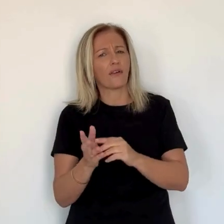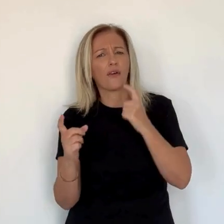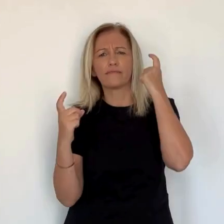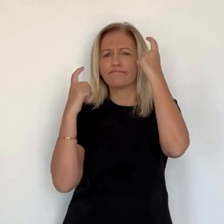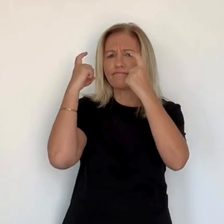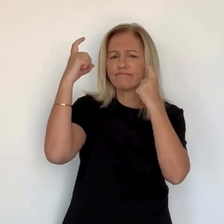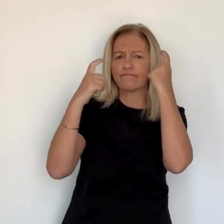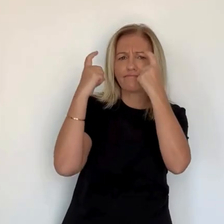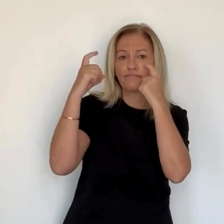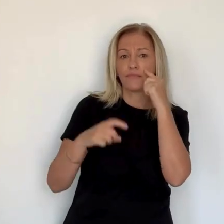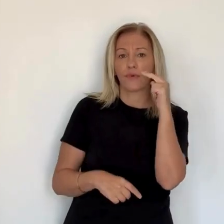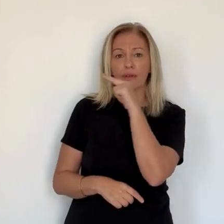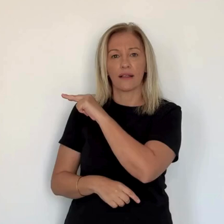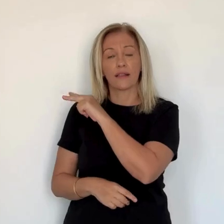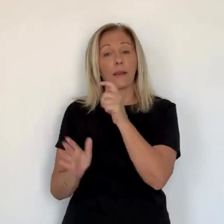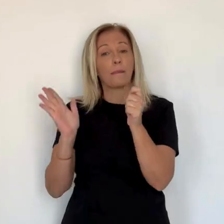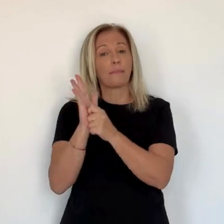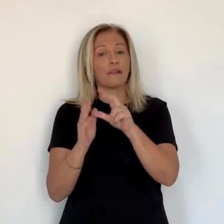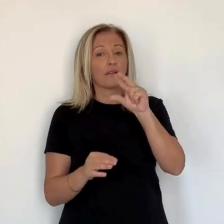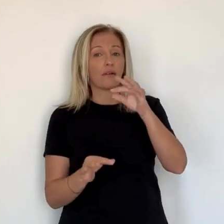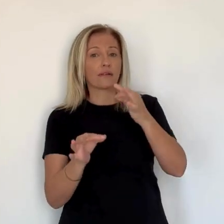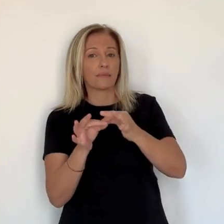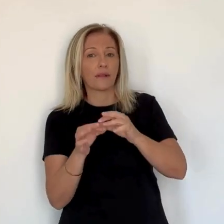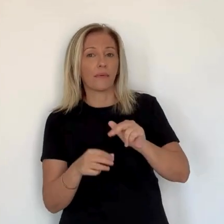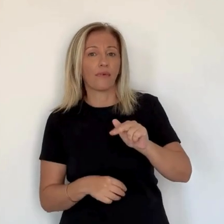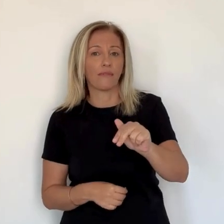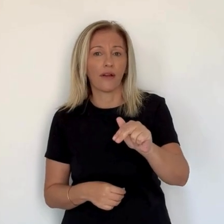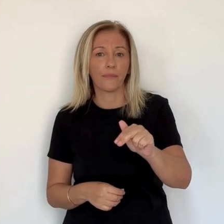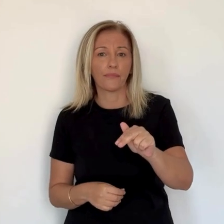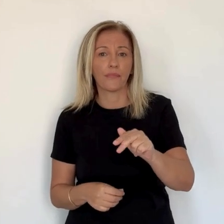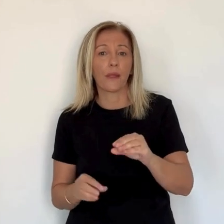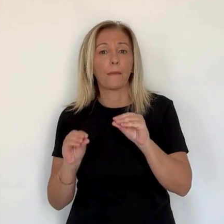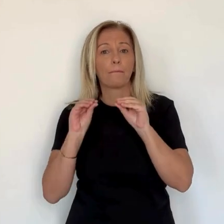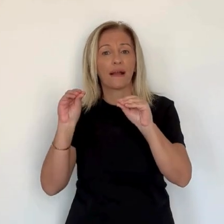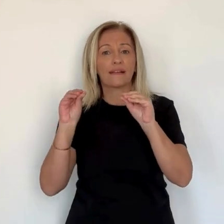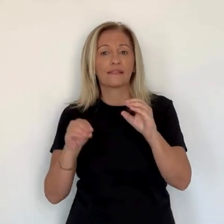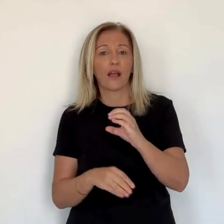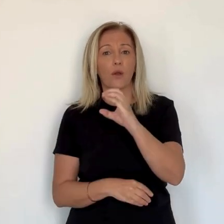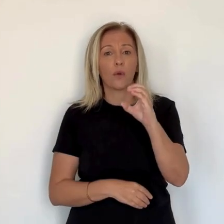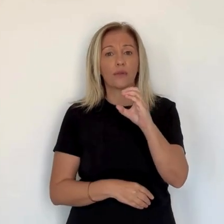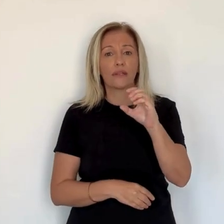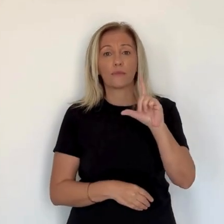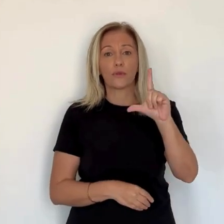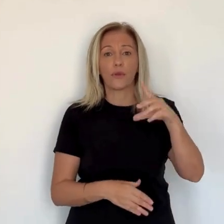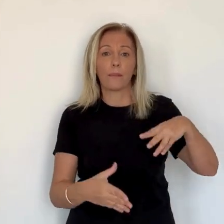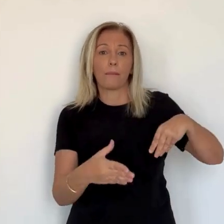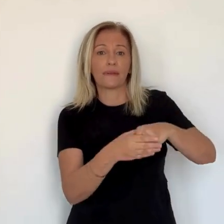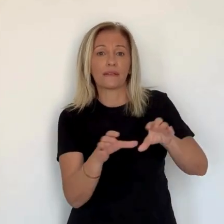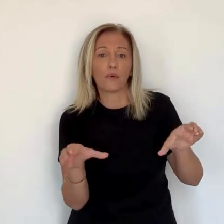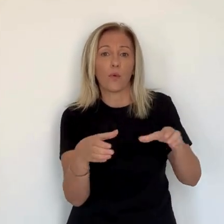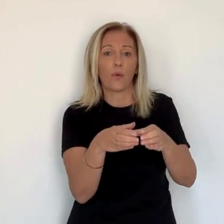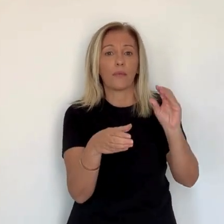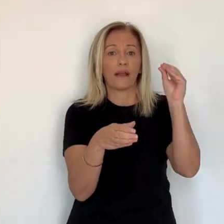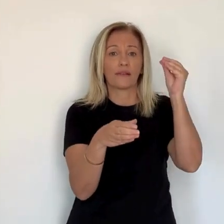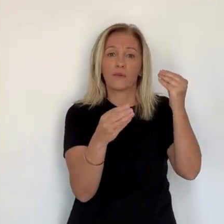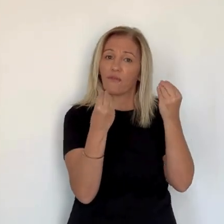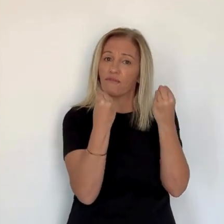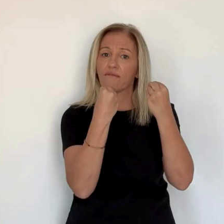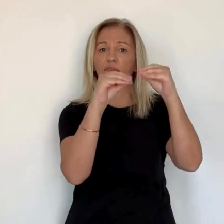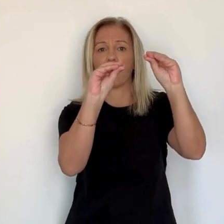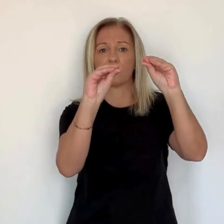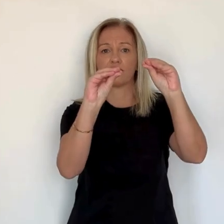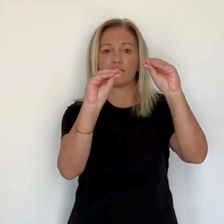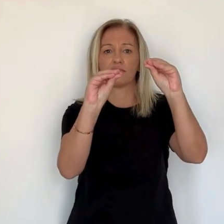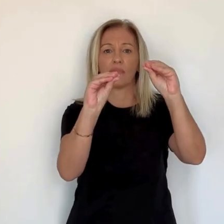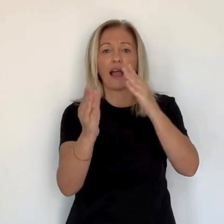en suspens. Les explications de Florence Santomarque. Le 30 septembre prochain, la société Codim 2, filiale